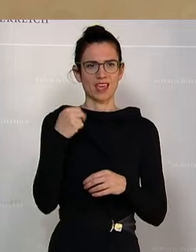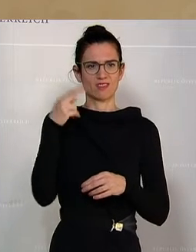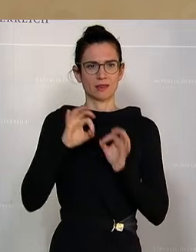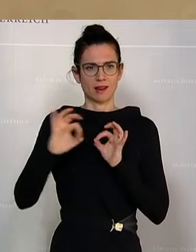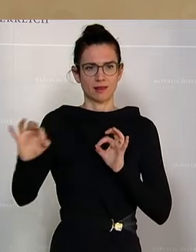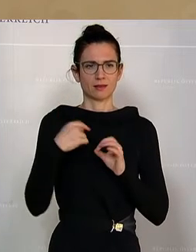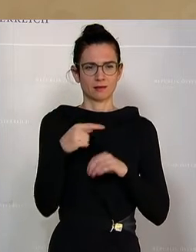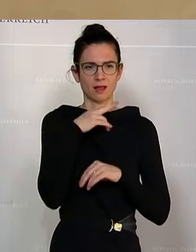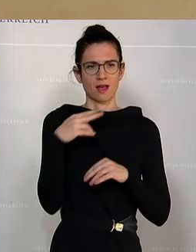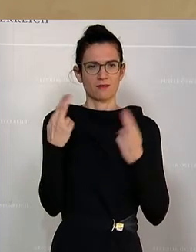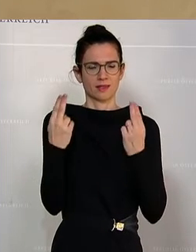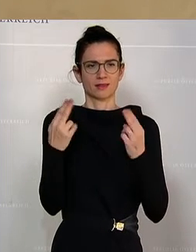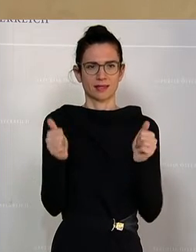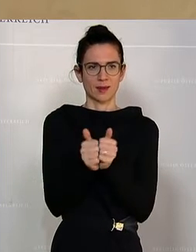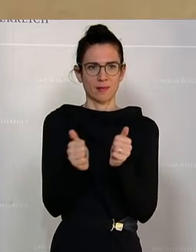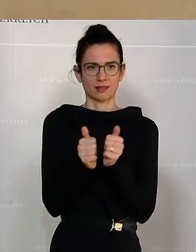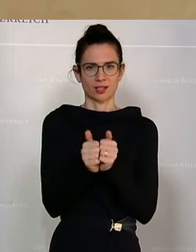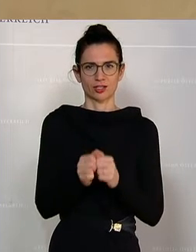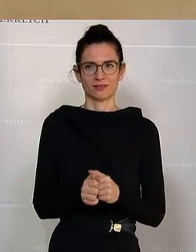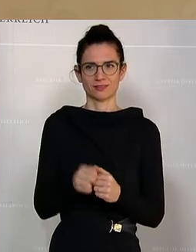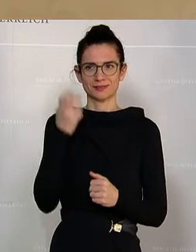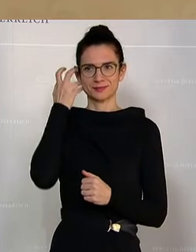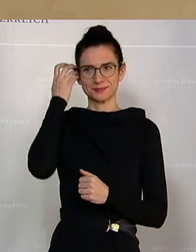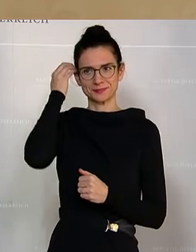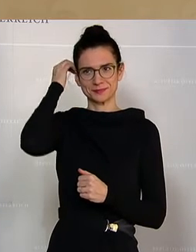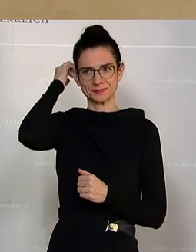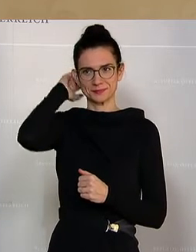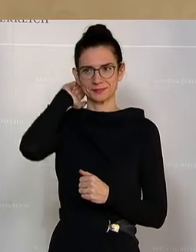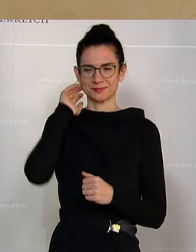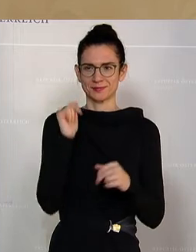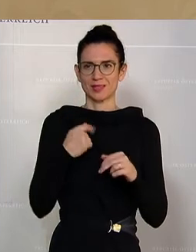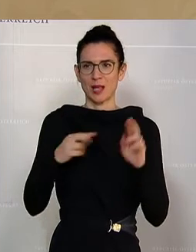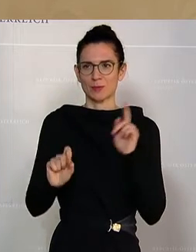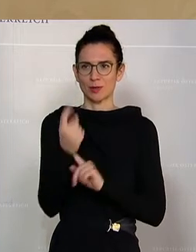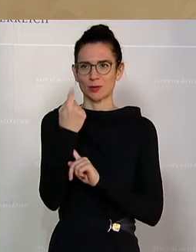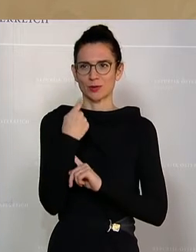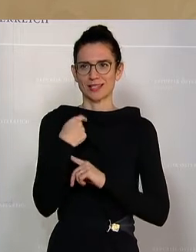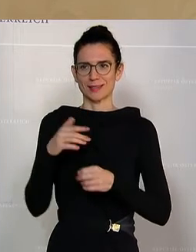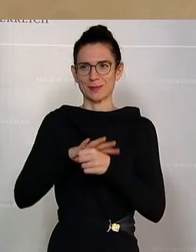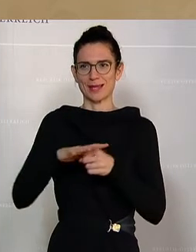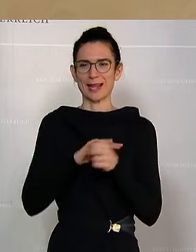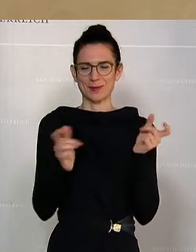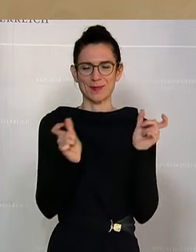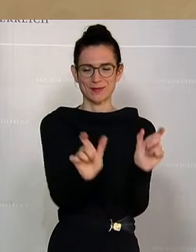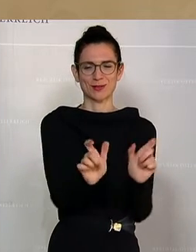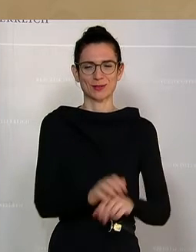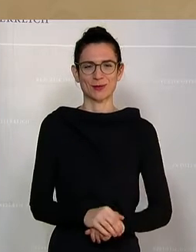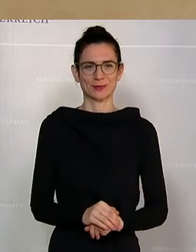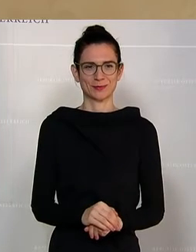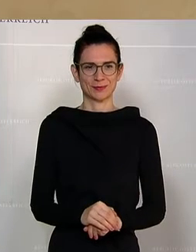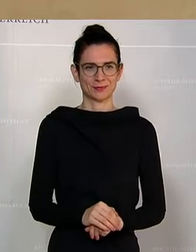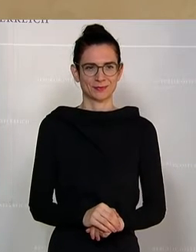Partnerschaften, gerade auch im Bereich der Prävention. Wichtig ist hier, um eben diese